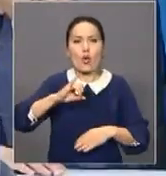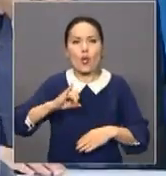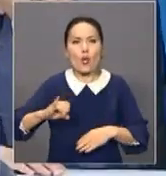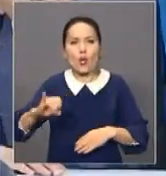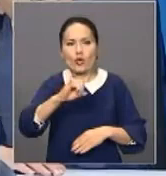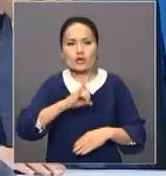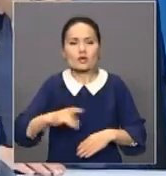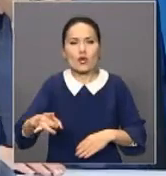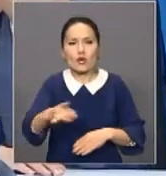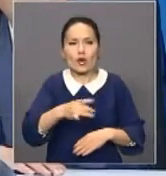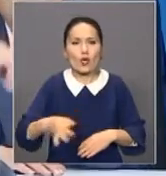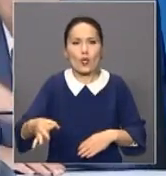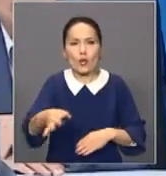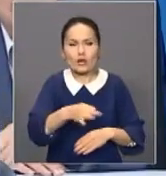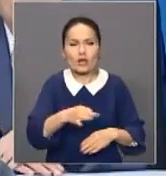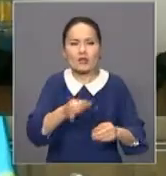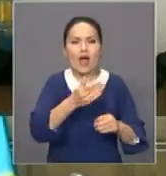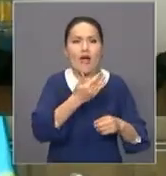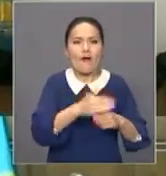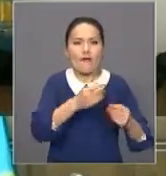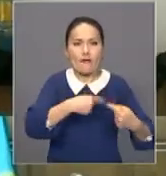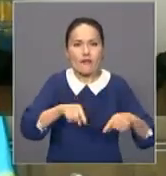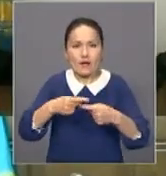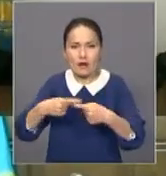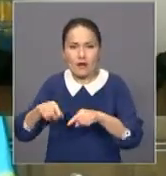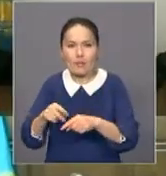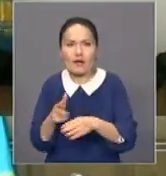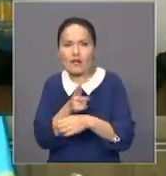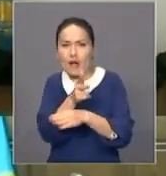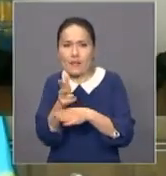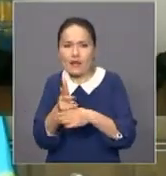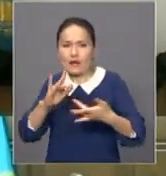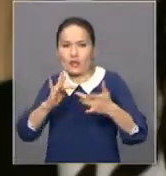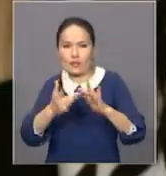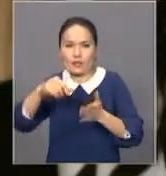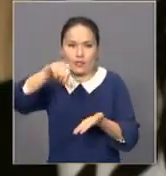оңстүң өңілердегі ғоғылыстық филиалдарда бейне байлансқа шықты.